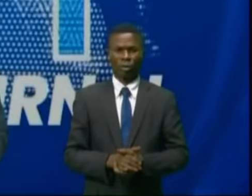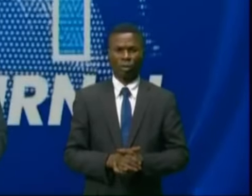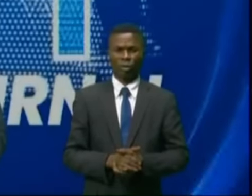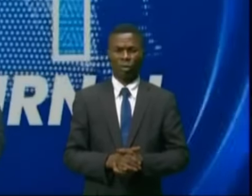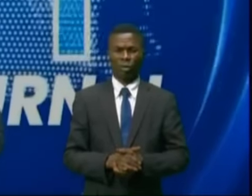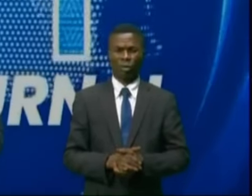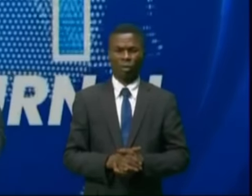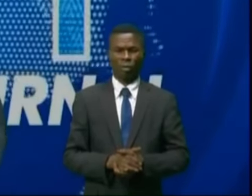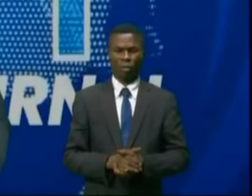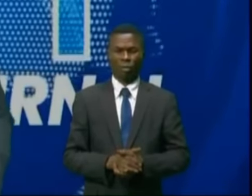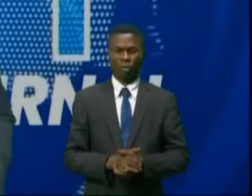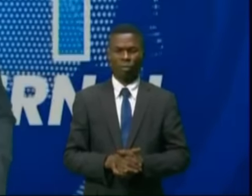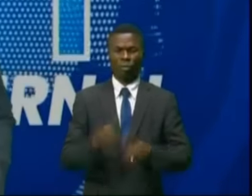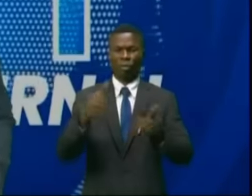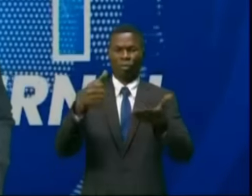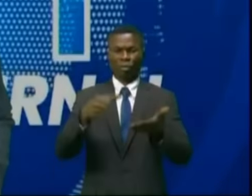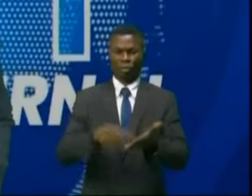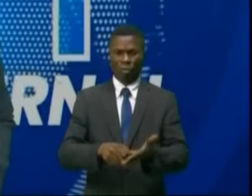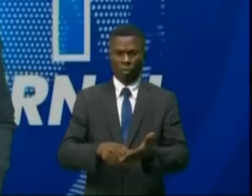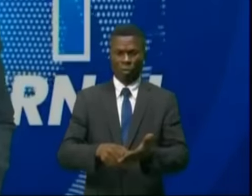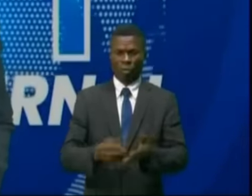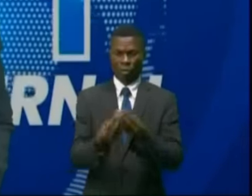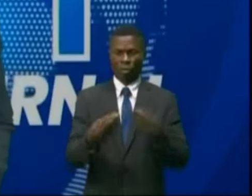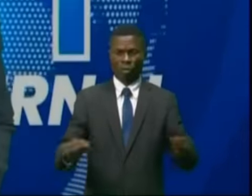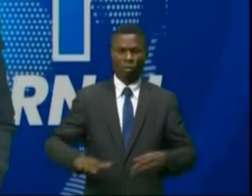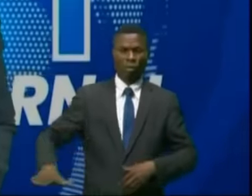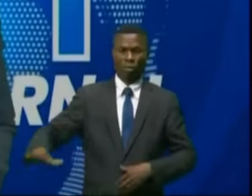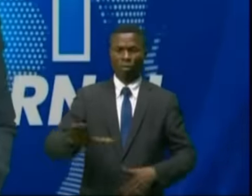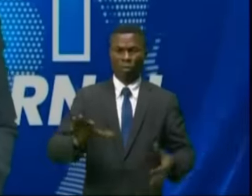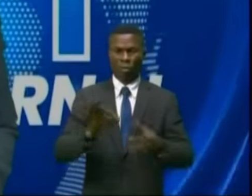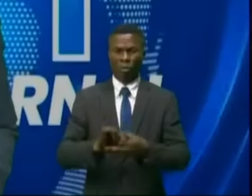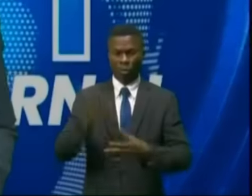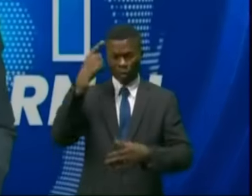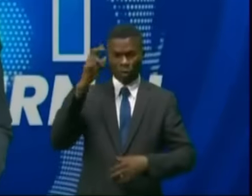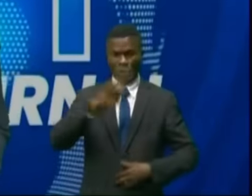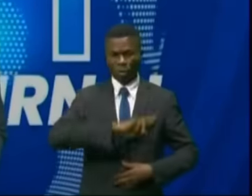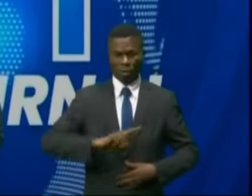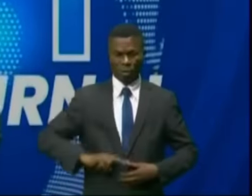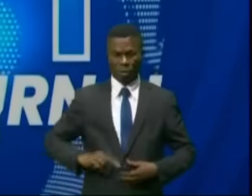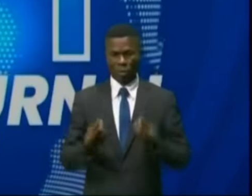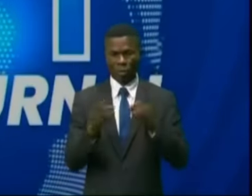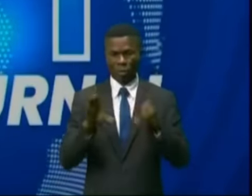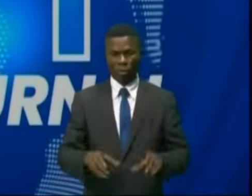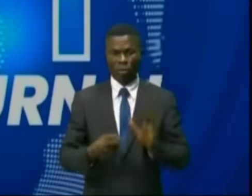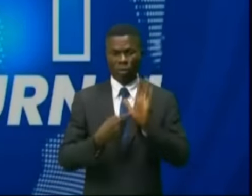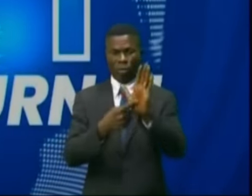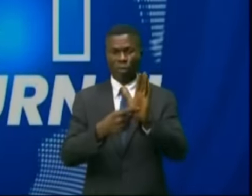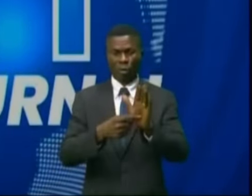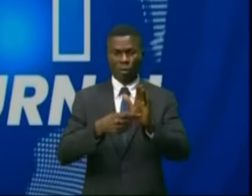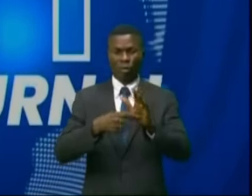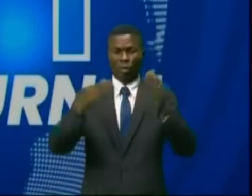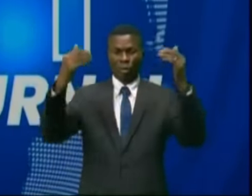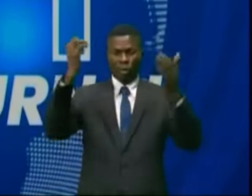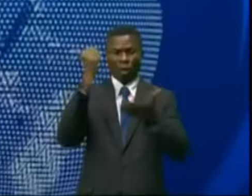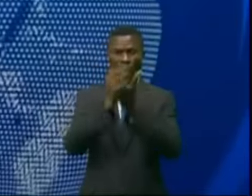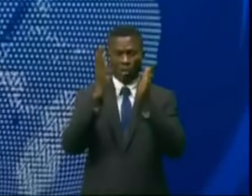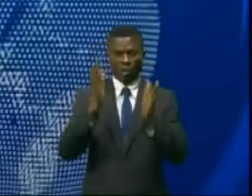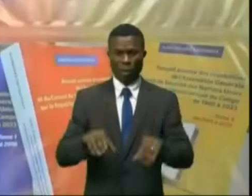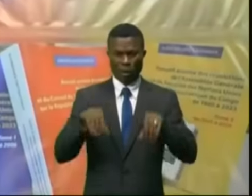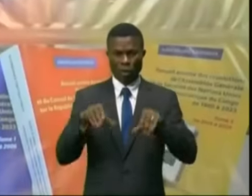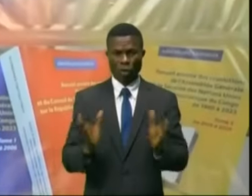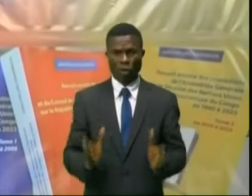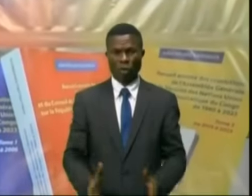Un recueil des résolutions de Nations Unies sur la RDC a été présenté au chef de la diplomatie congolaise.